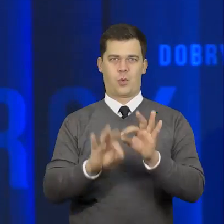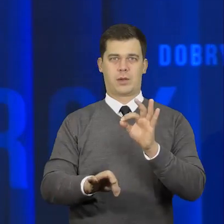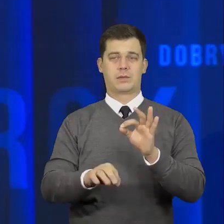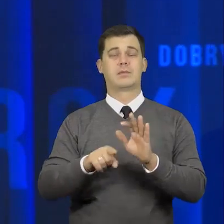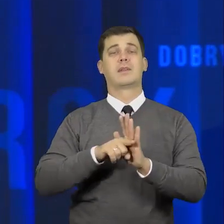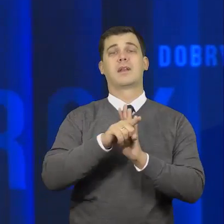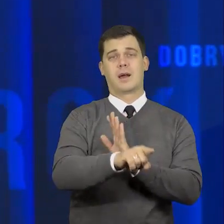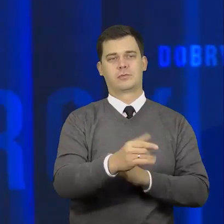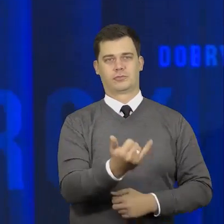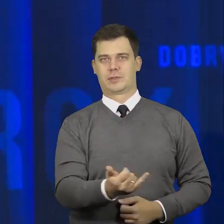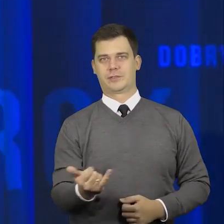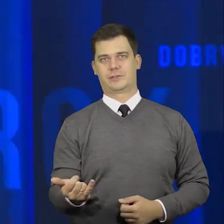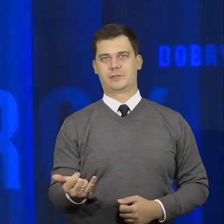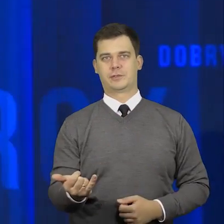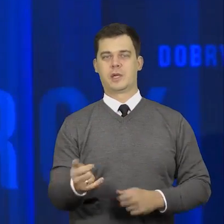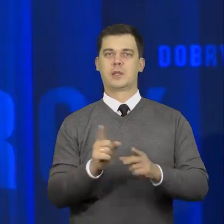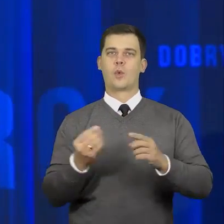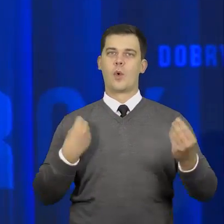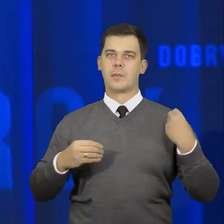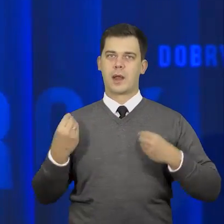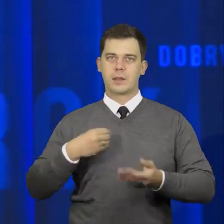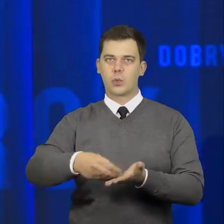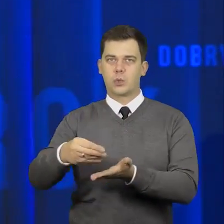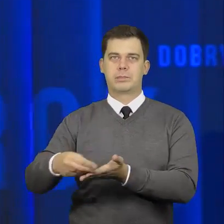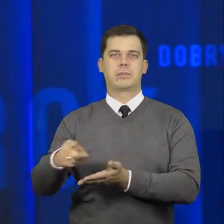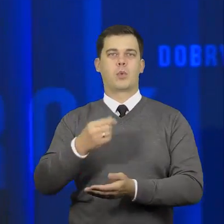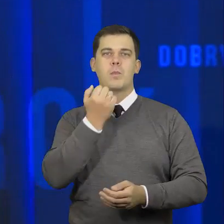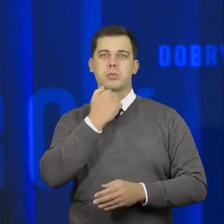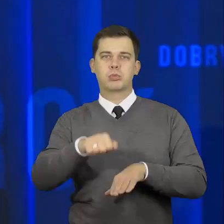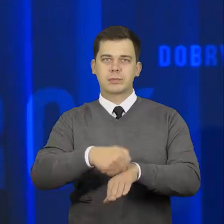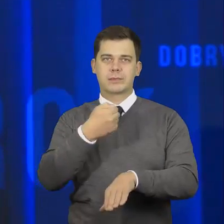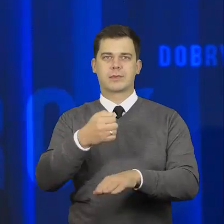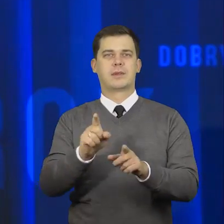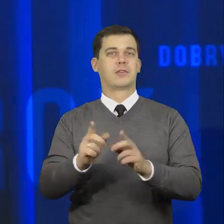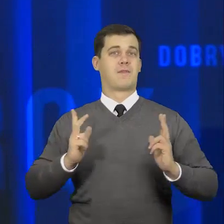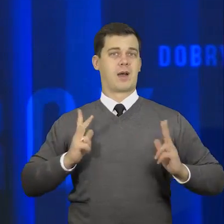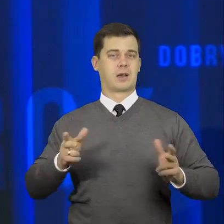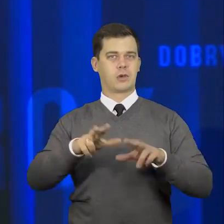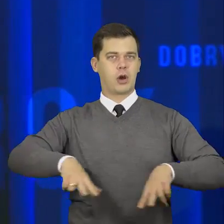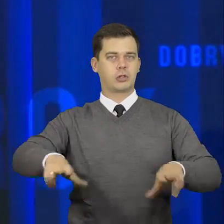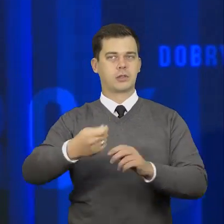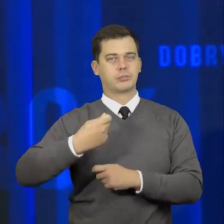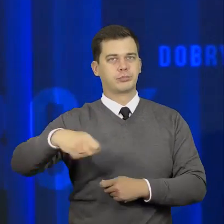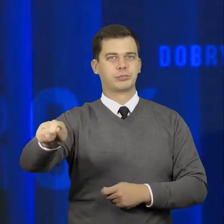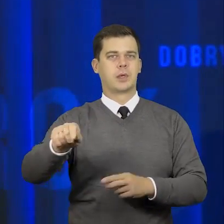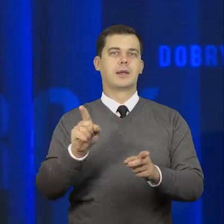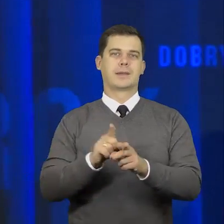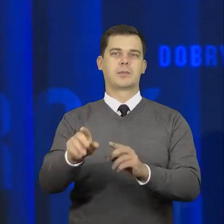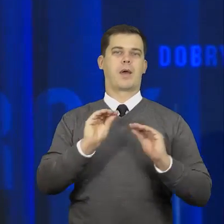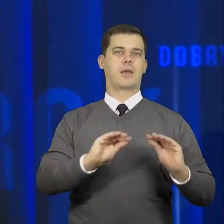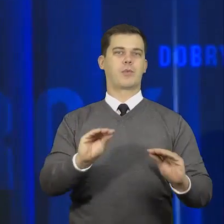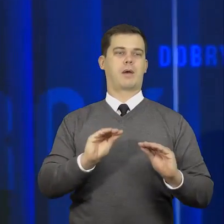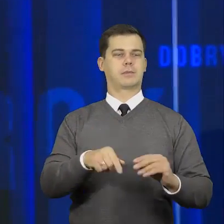Na dzieci, na odzież, obuwie, rodzinne wakacje, a także